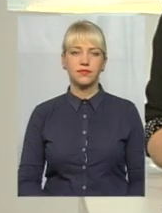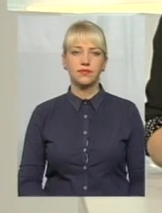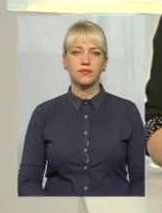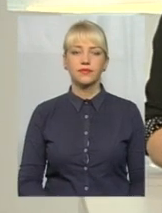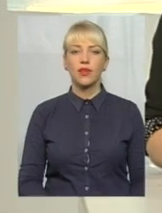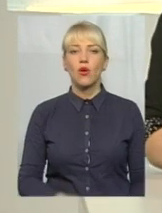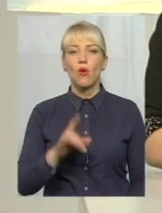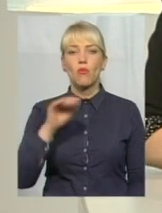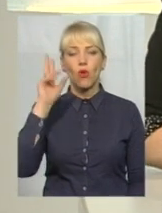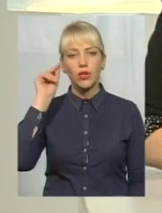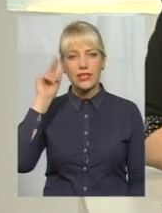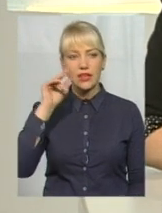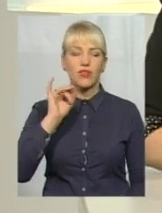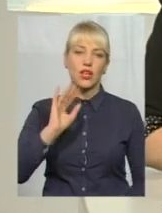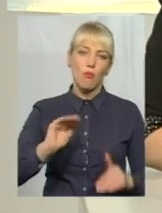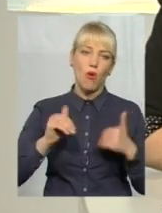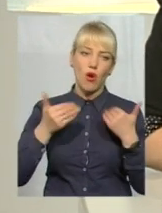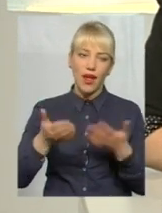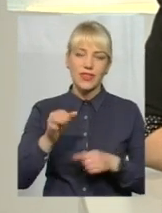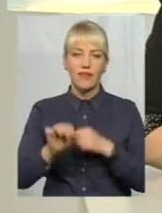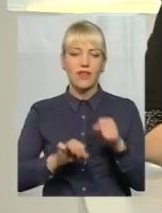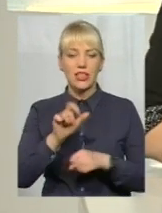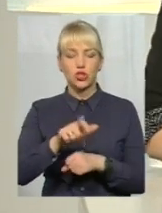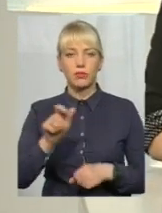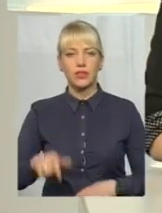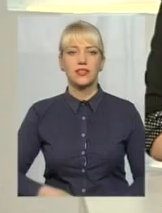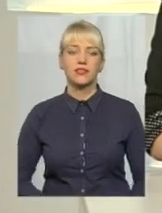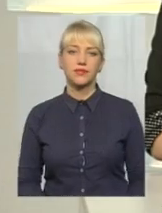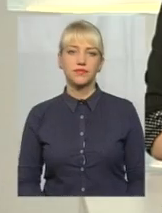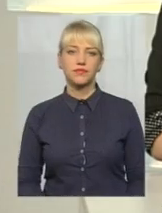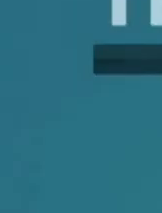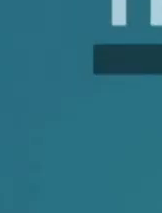і, звичайно, про поради велосипедистам і автомобілістам.